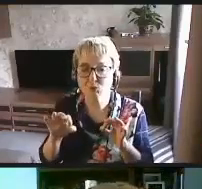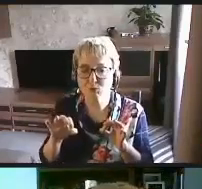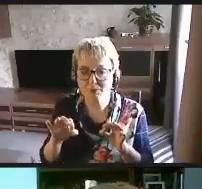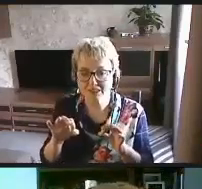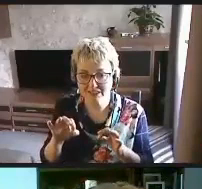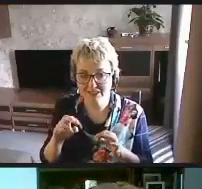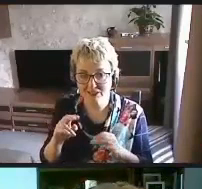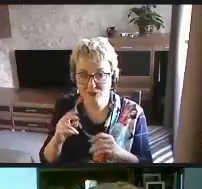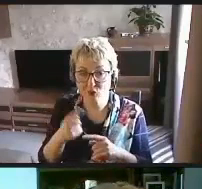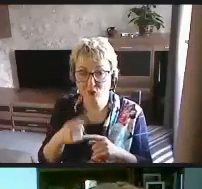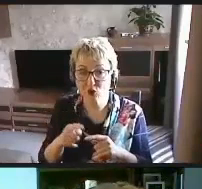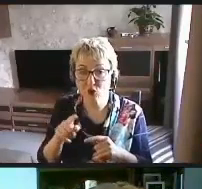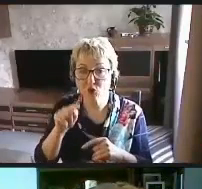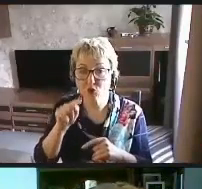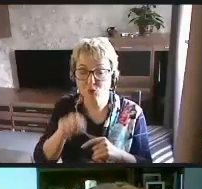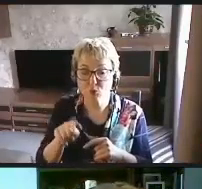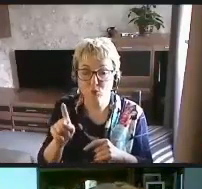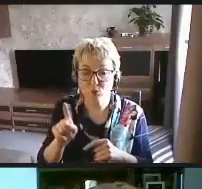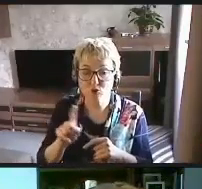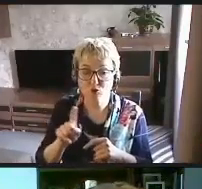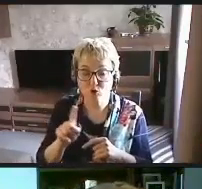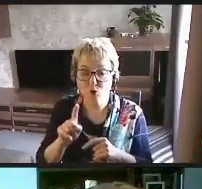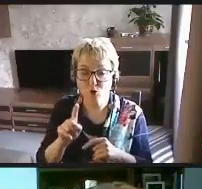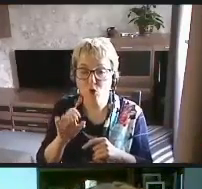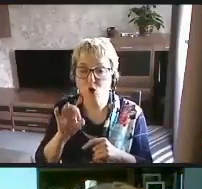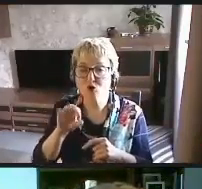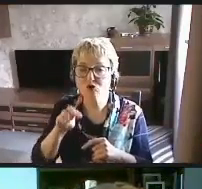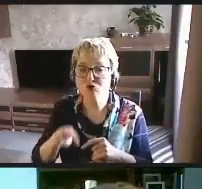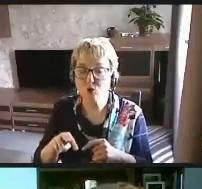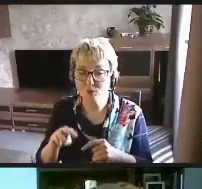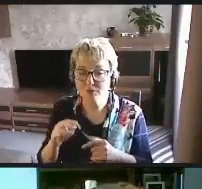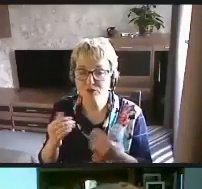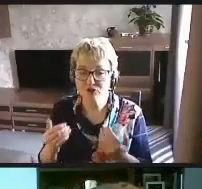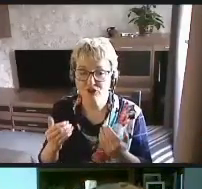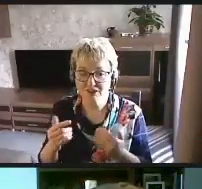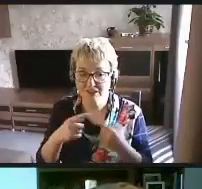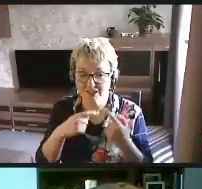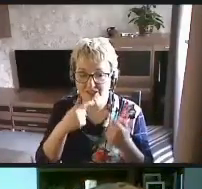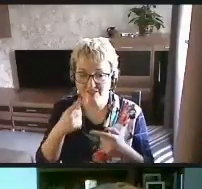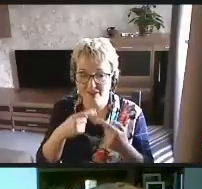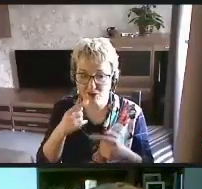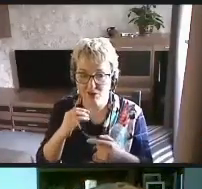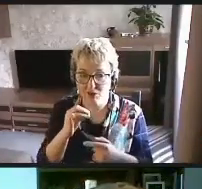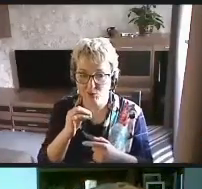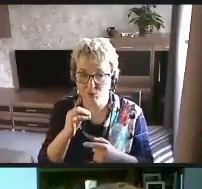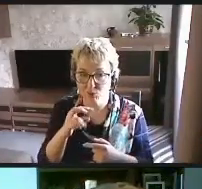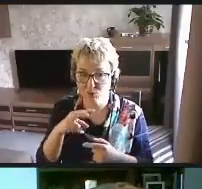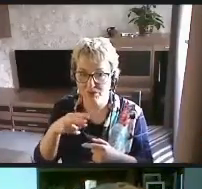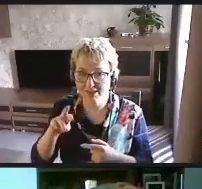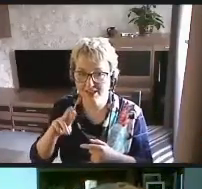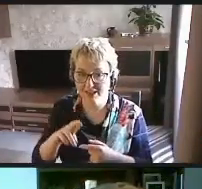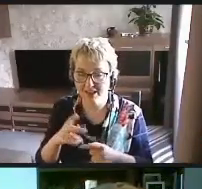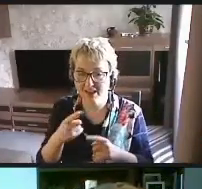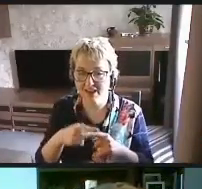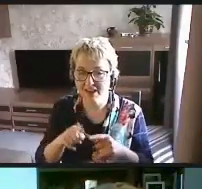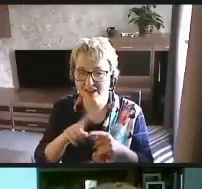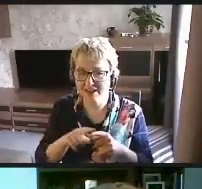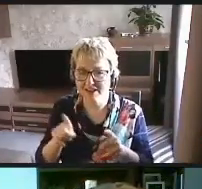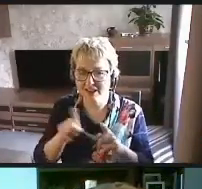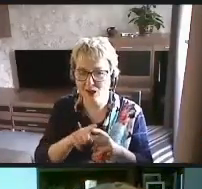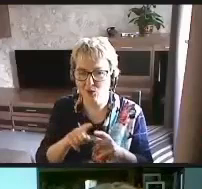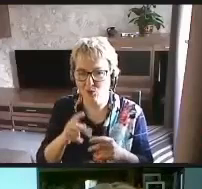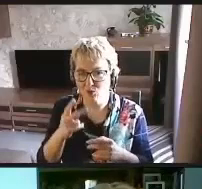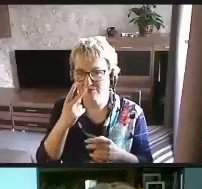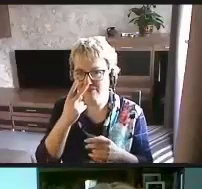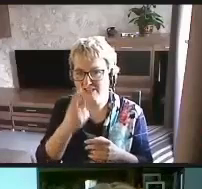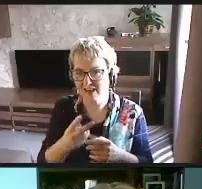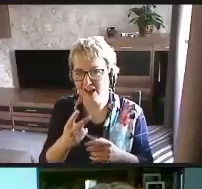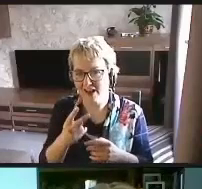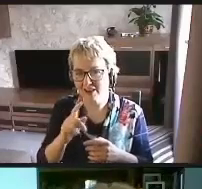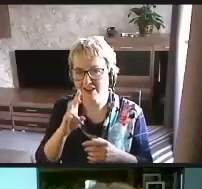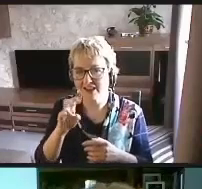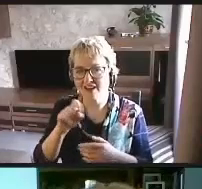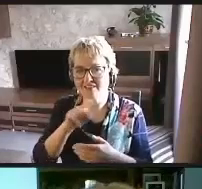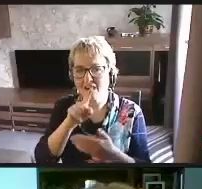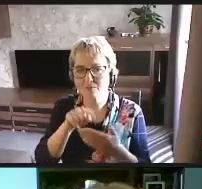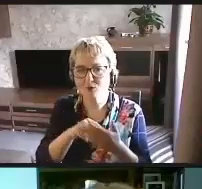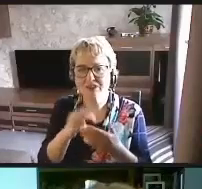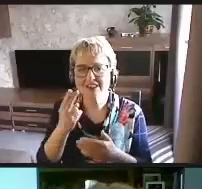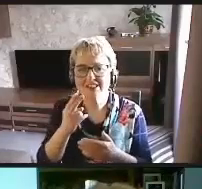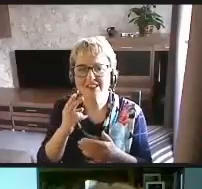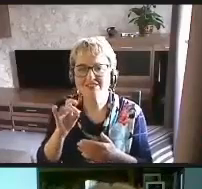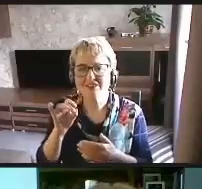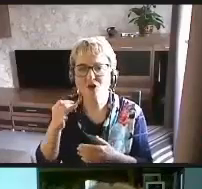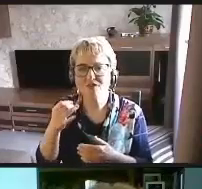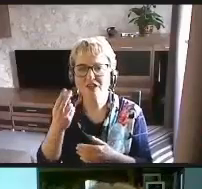то, что, то, о чем только что говорила Юлия, это такой взгляд на вопрос цифровой